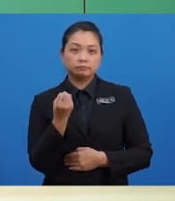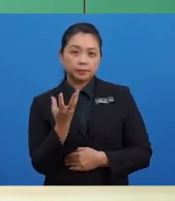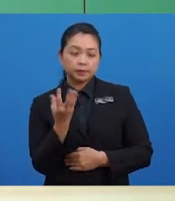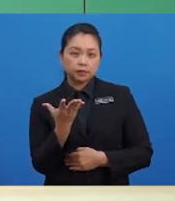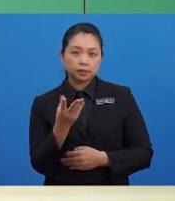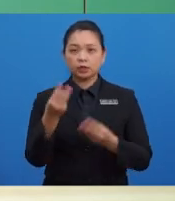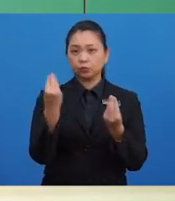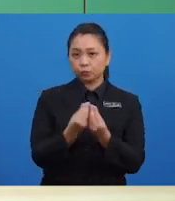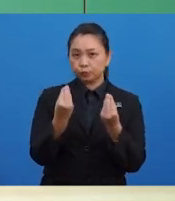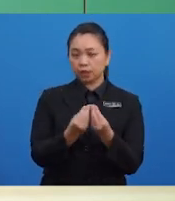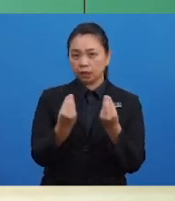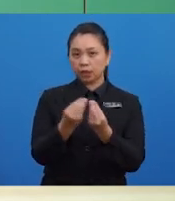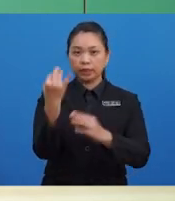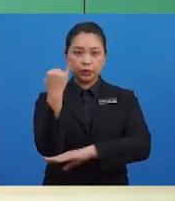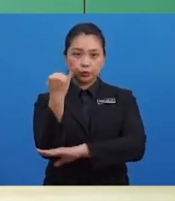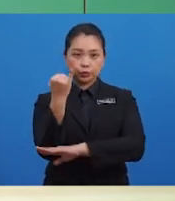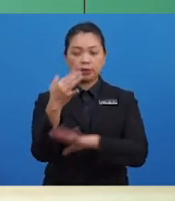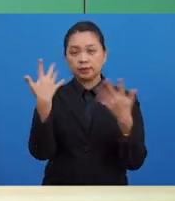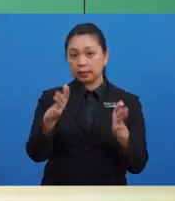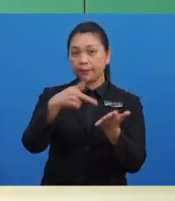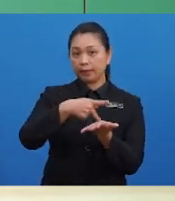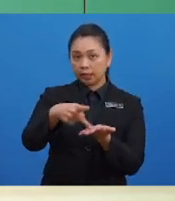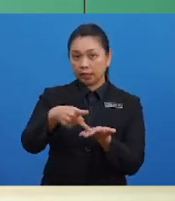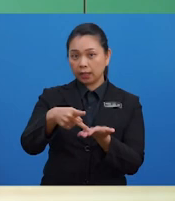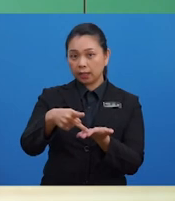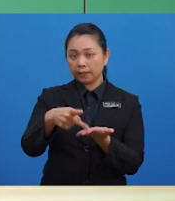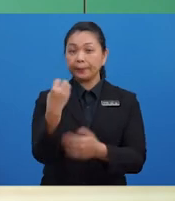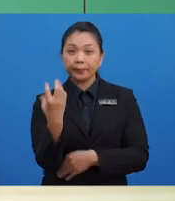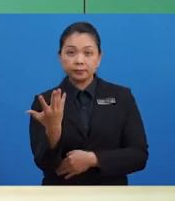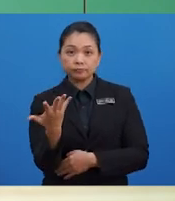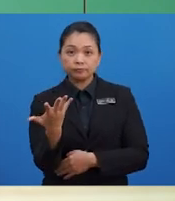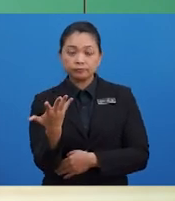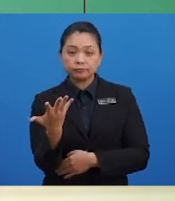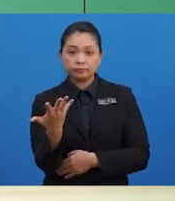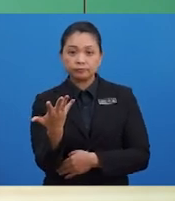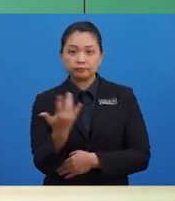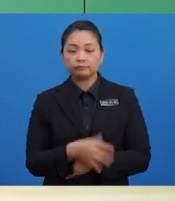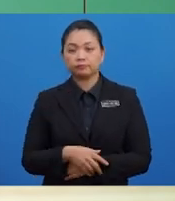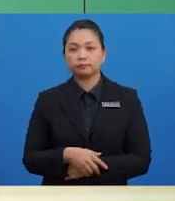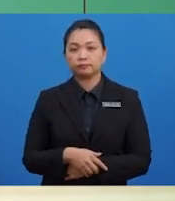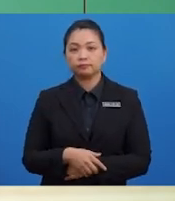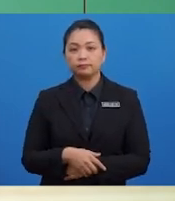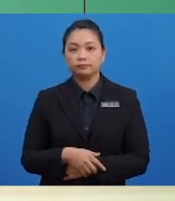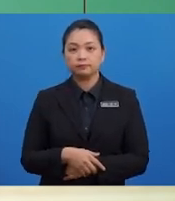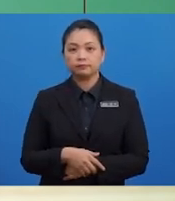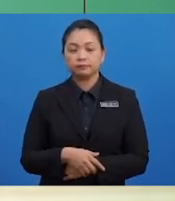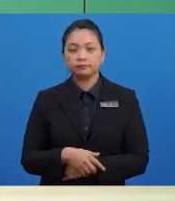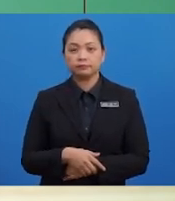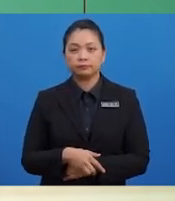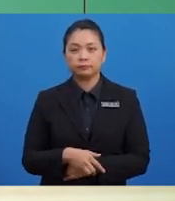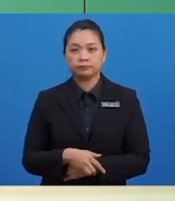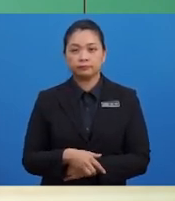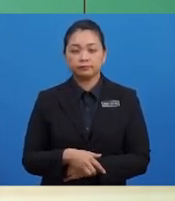insurans yang telah dibayar dalam tahun semasa? Jawapannya ialah angka yang